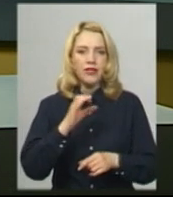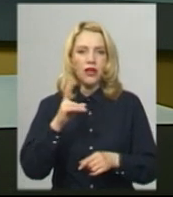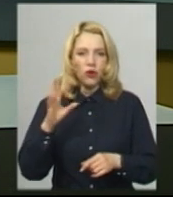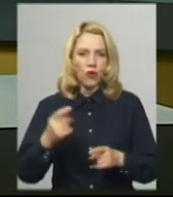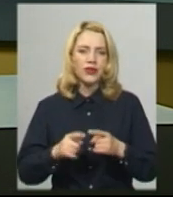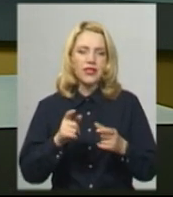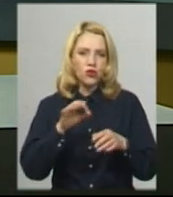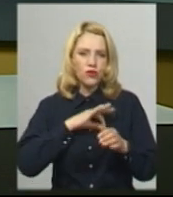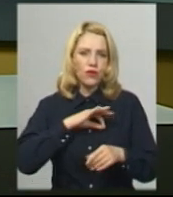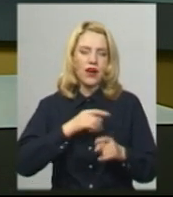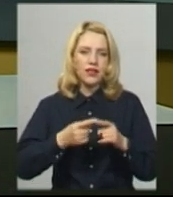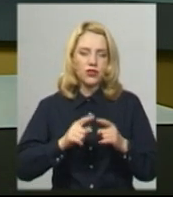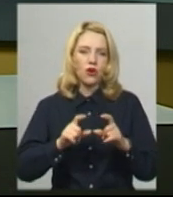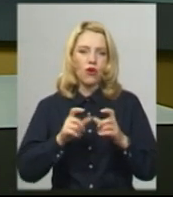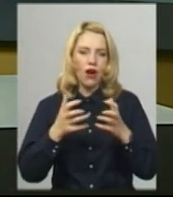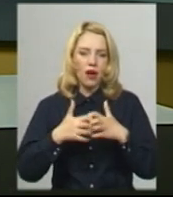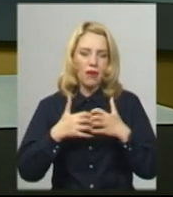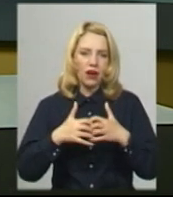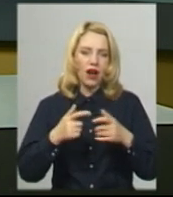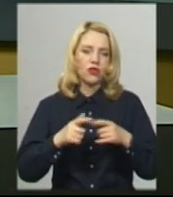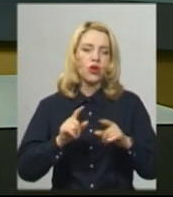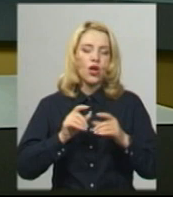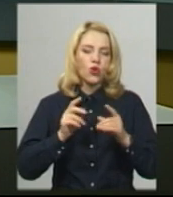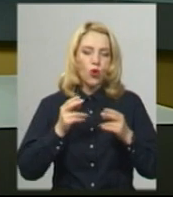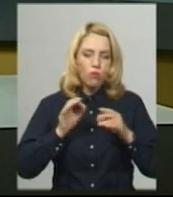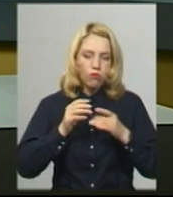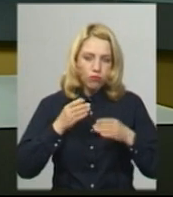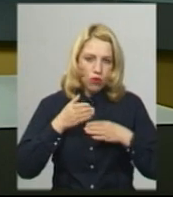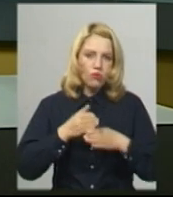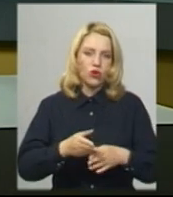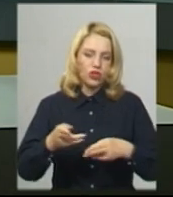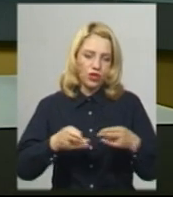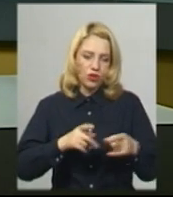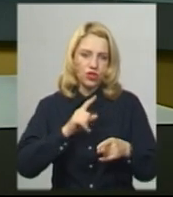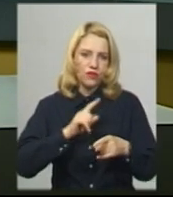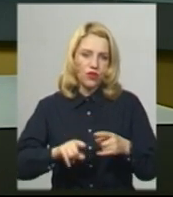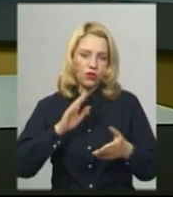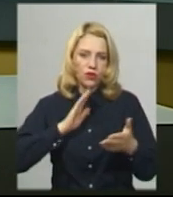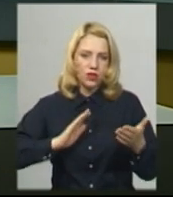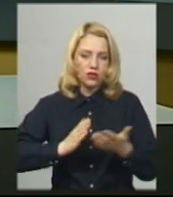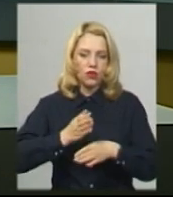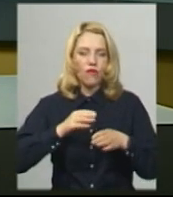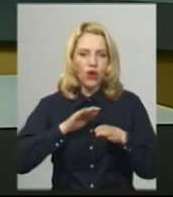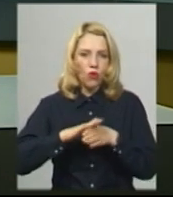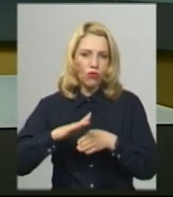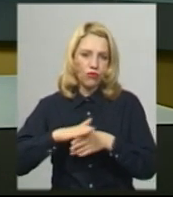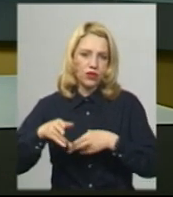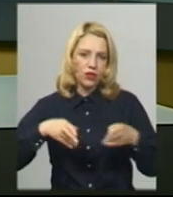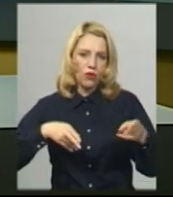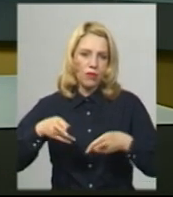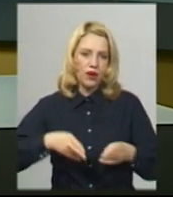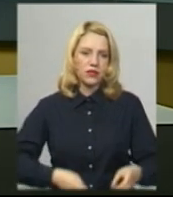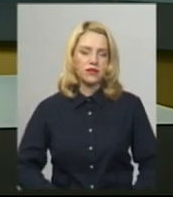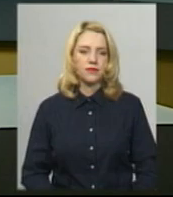застосування цього апарату допоможе хірургам якісніше і швидше виконувати операційні втручання. Подробиці у сюжеті Тетяни